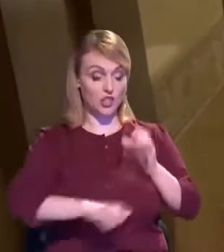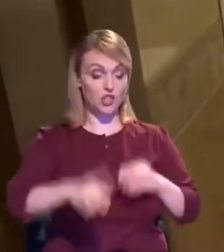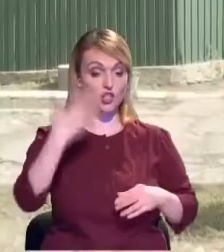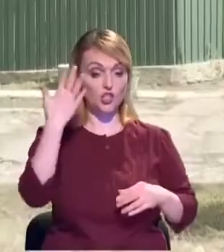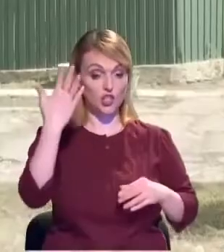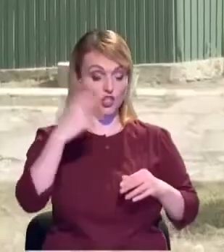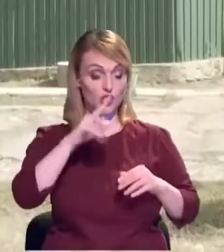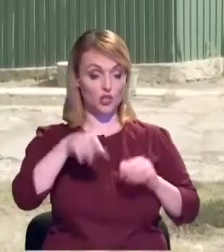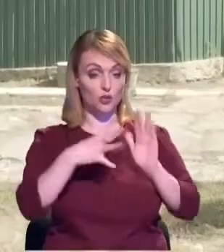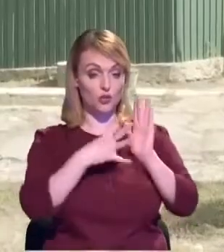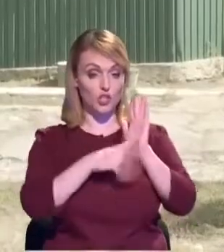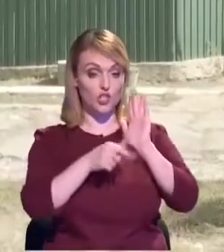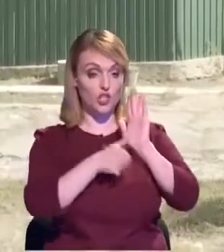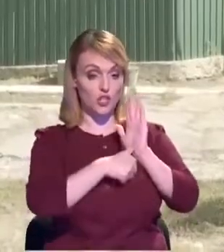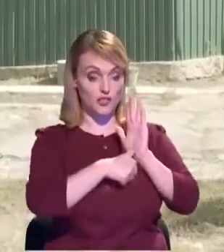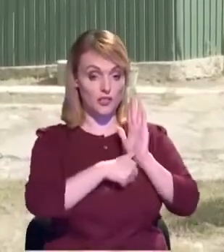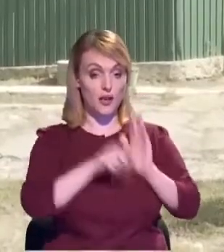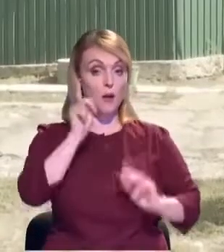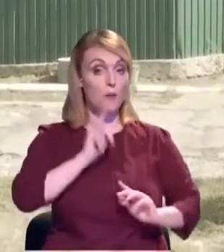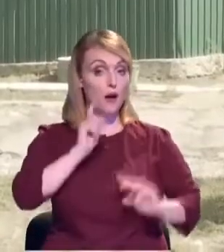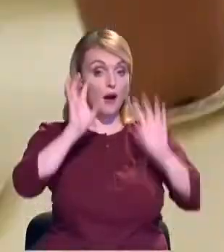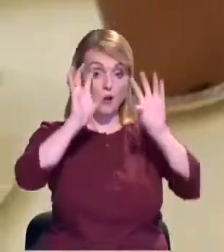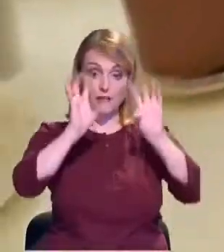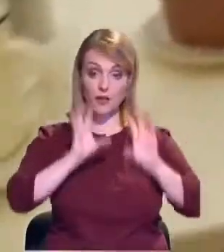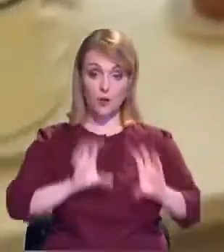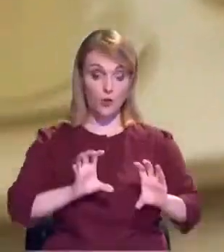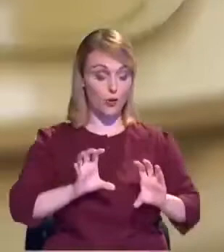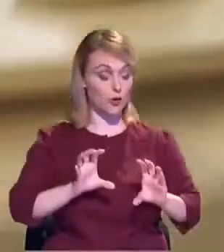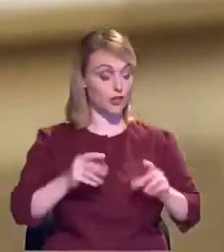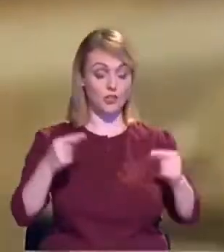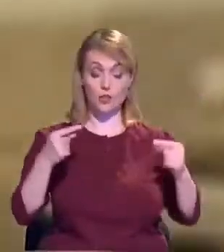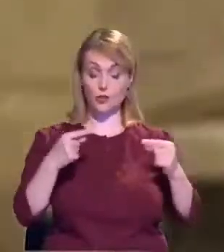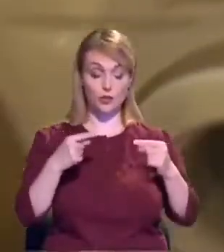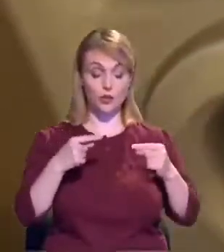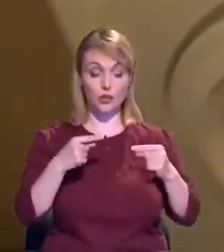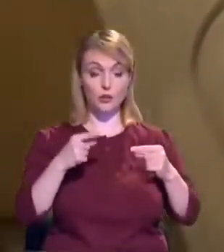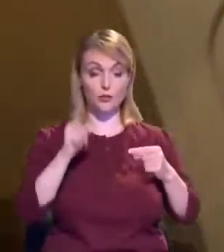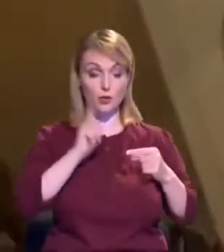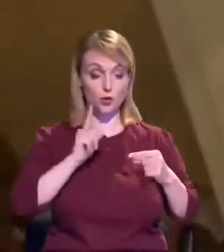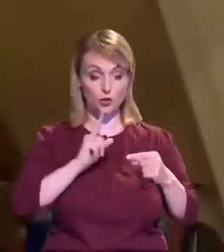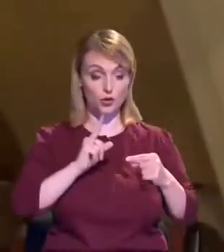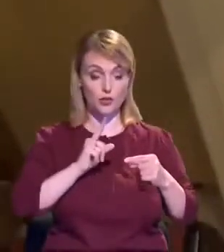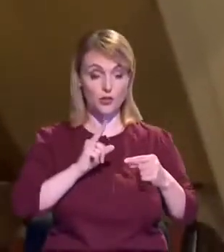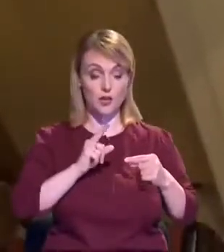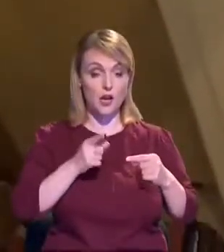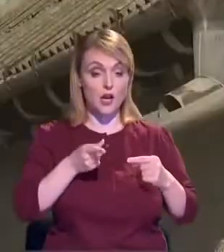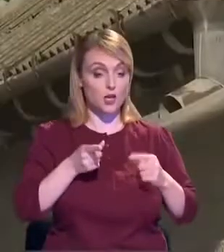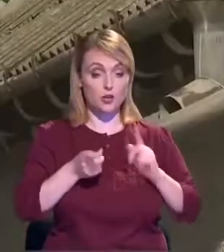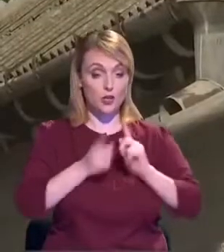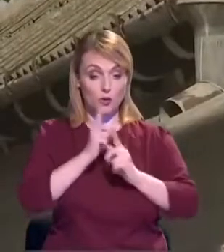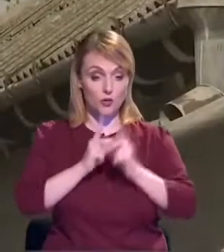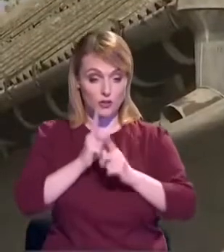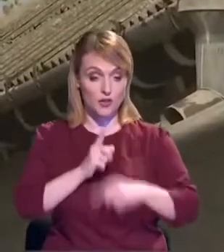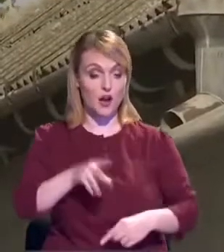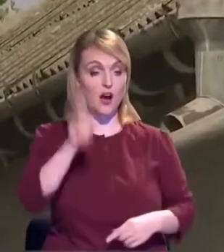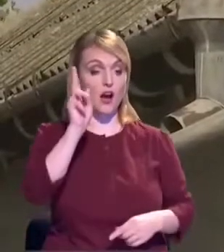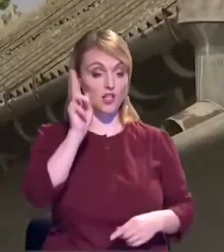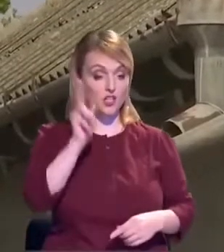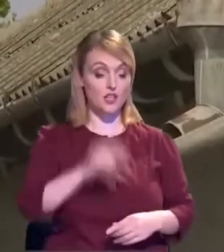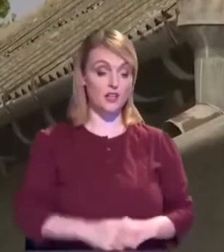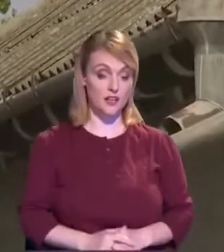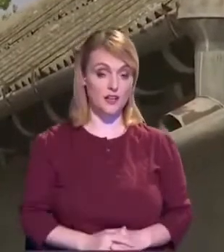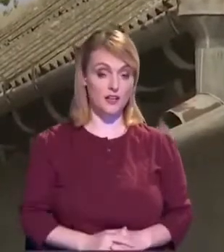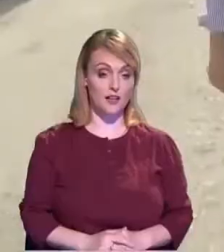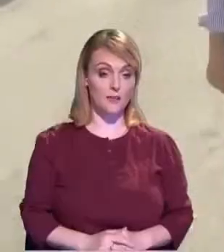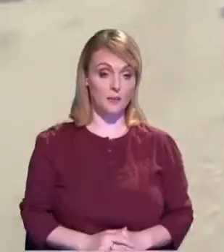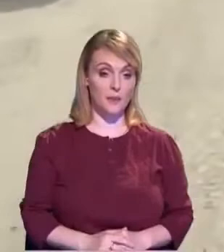cub de apă. Până când legislația nu este pront, că cel care poluează trebuie să plătească, lent va fi conexiunile la sistemul de